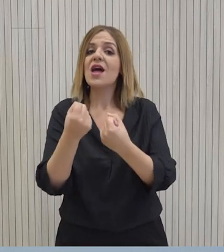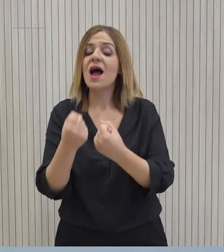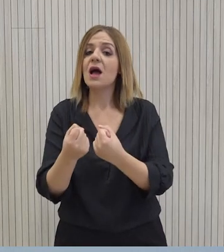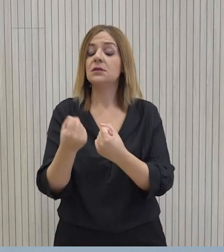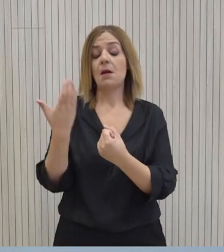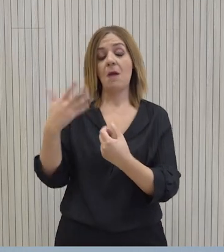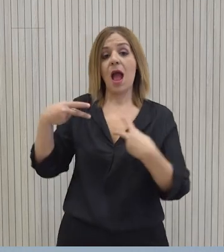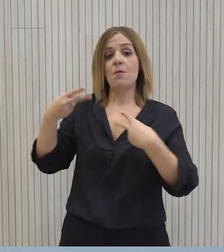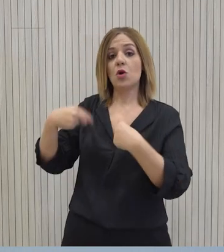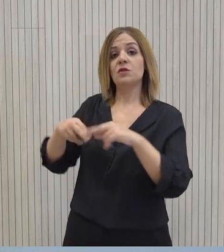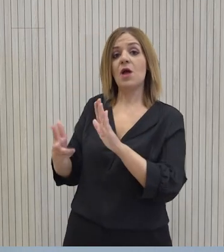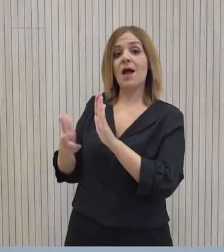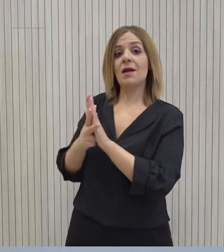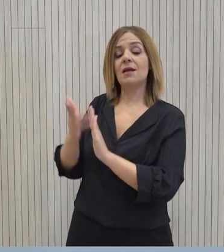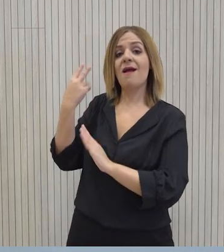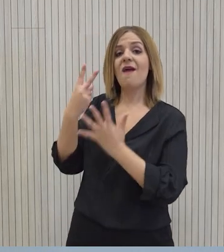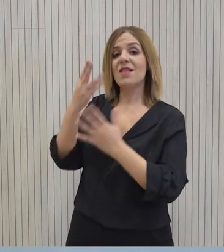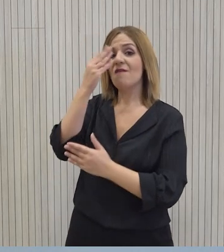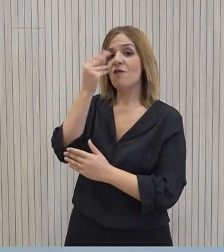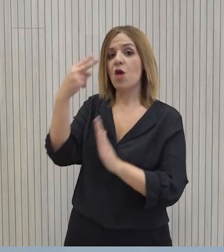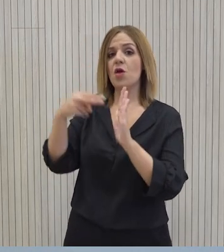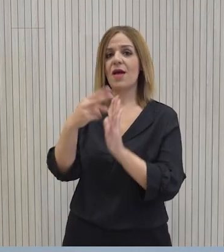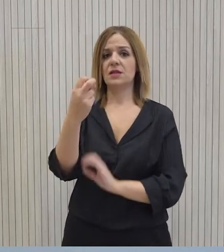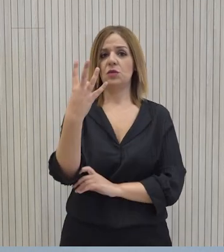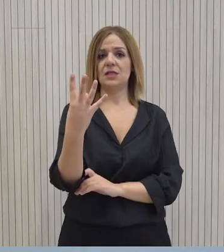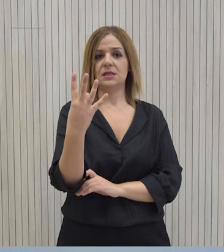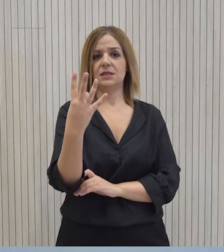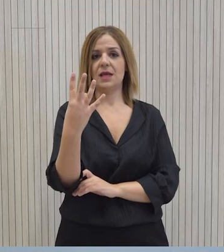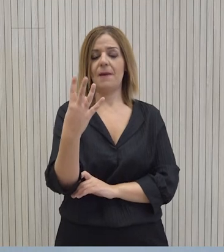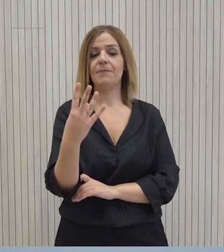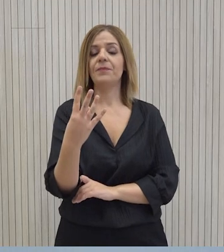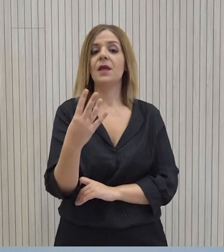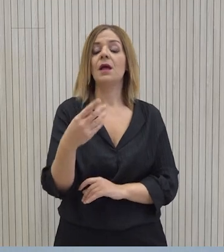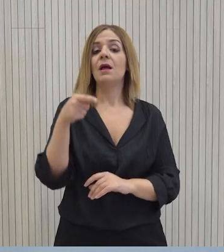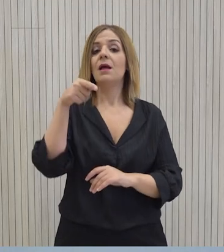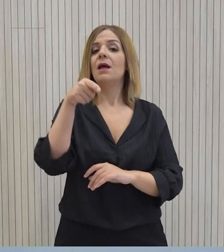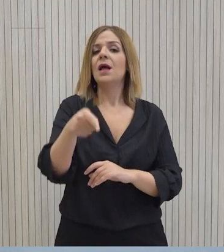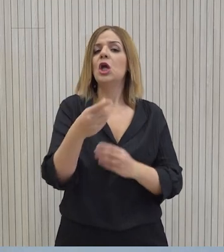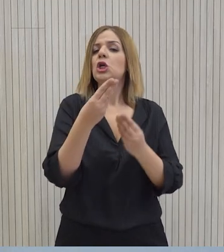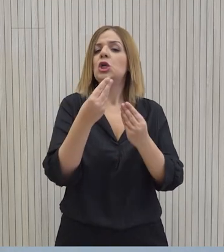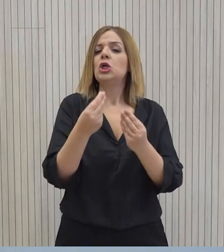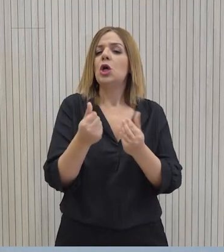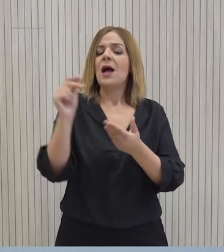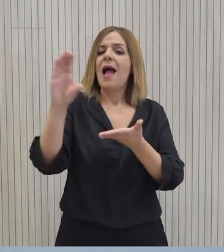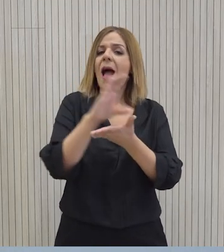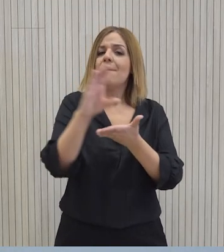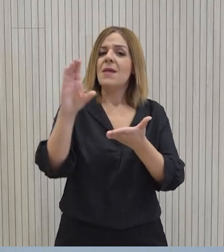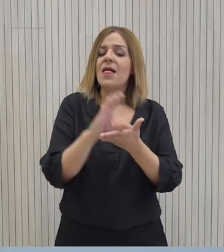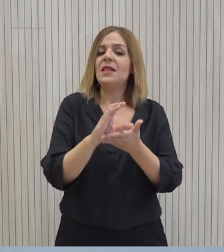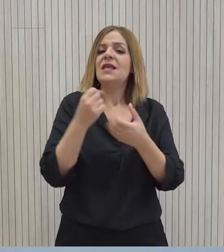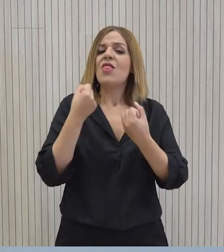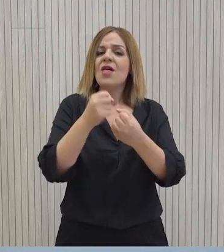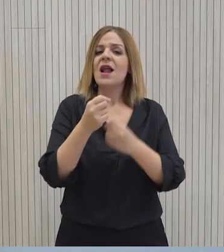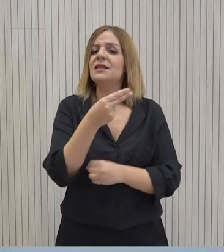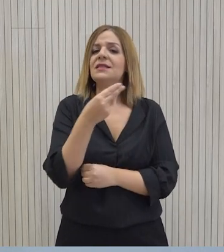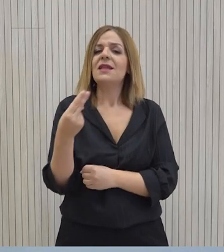εγκρίθηκαν από το Υπουργικό Συμβούλιο στις 7 Φεβρουαρίου 2024. Πιο συγκεκριμένα στην στρατηγική εντάχθηκαν δράσεις που αφορούν τα εξής